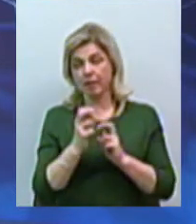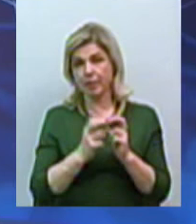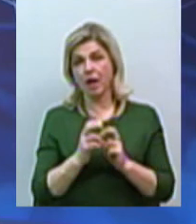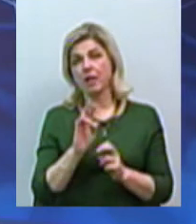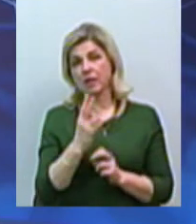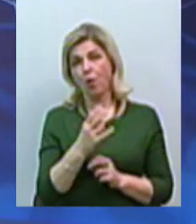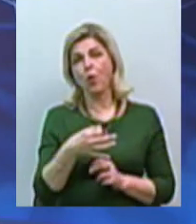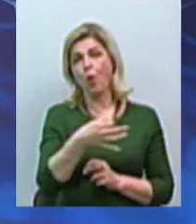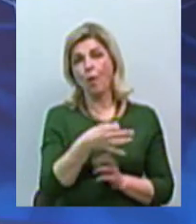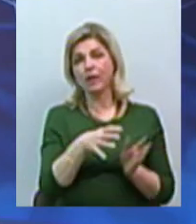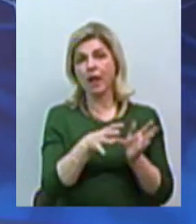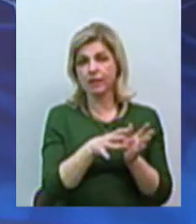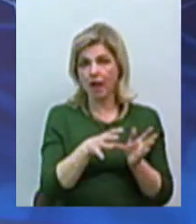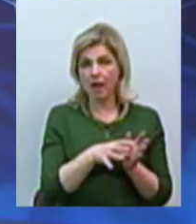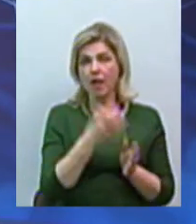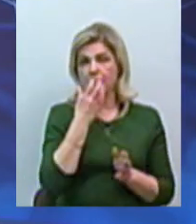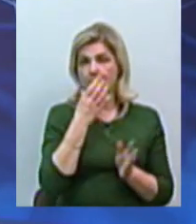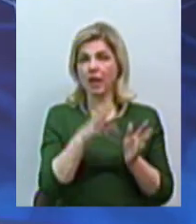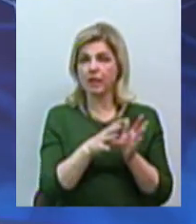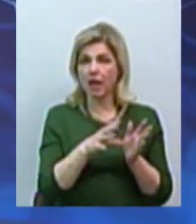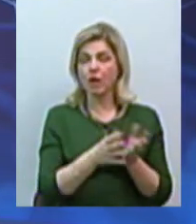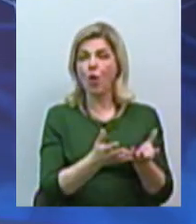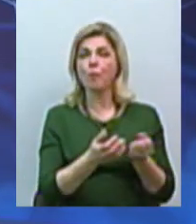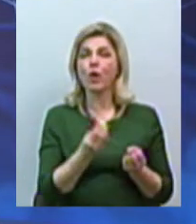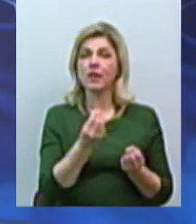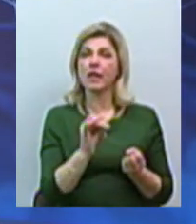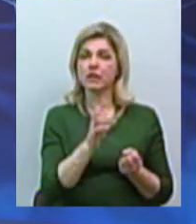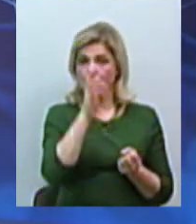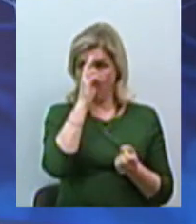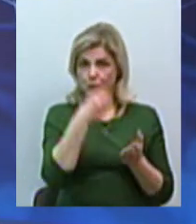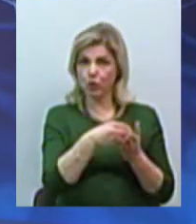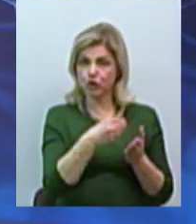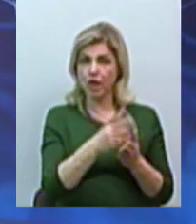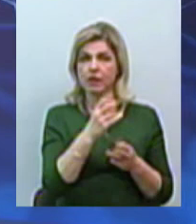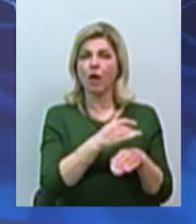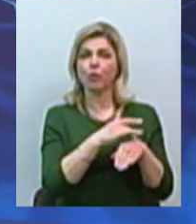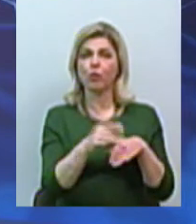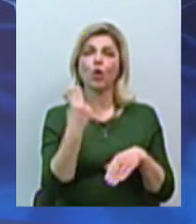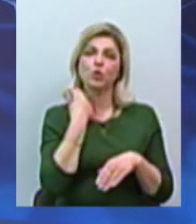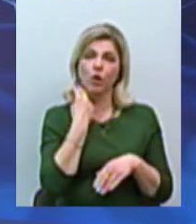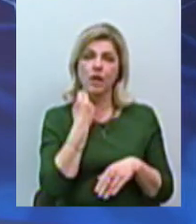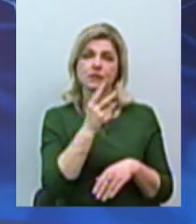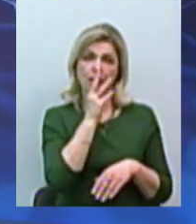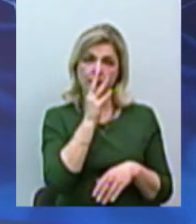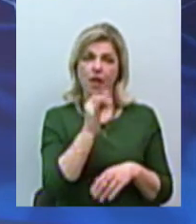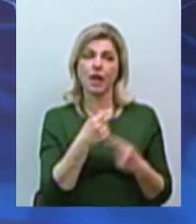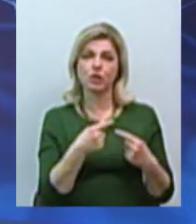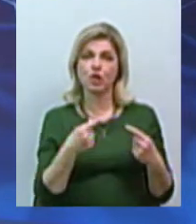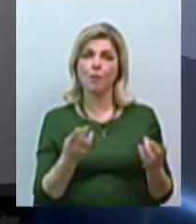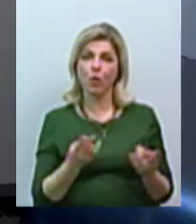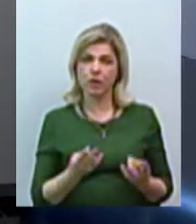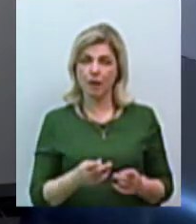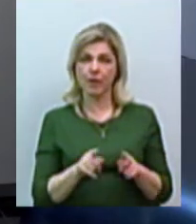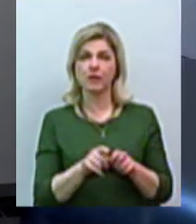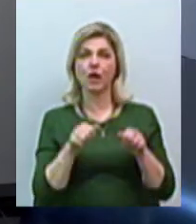«Миколаївоблтеплоенерго» отримує гроші з міського бюджету на погашення боргів із зарплати та інші потреби. Таке